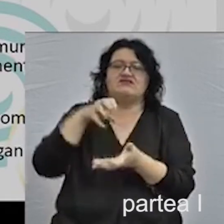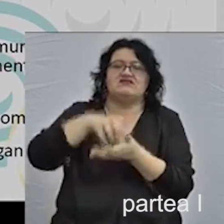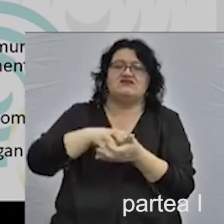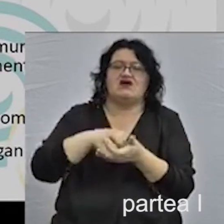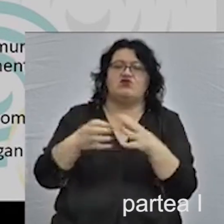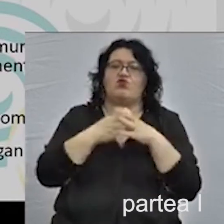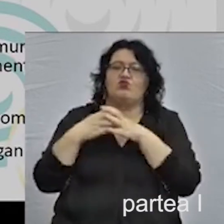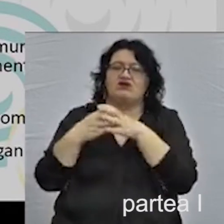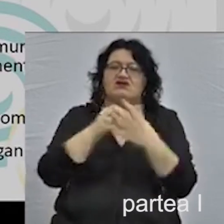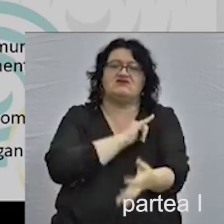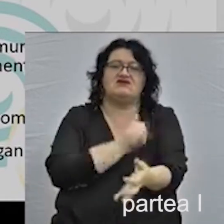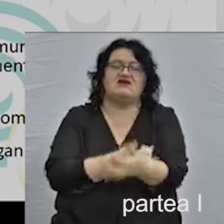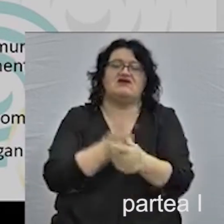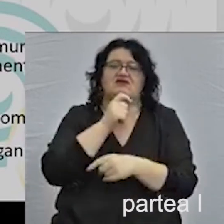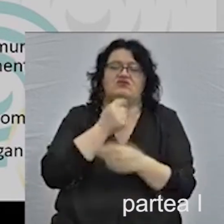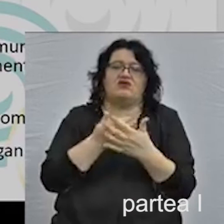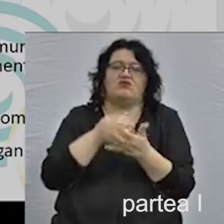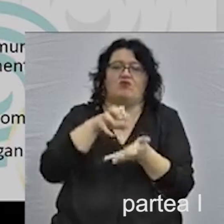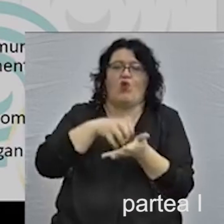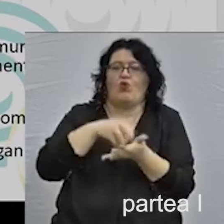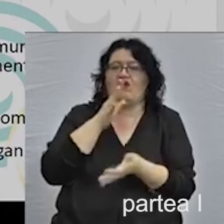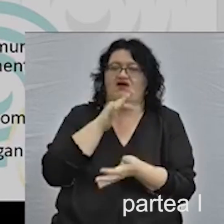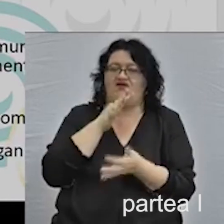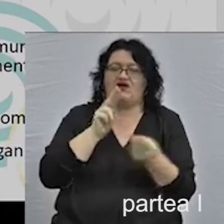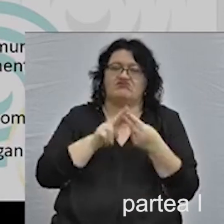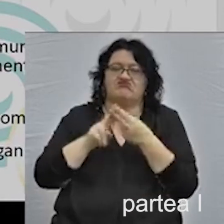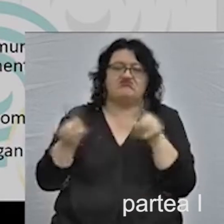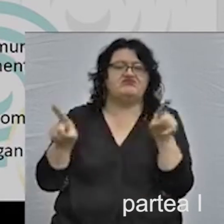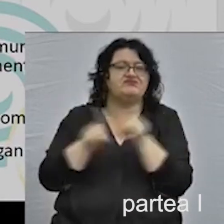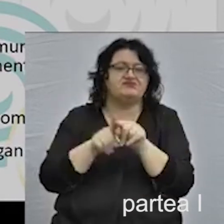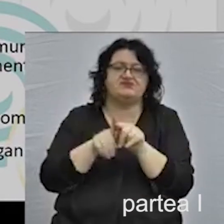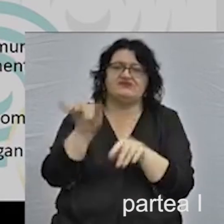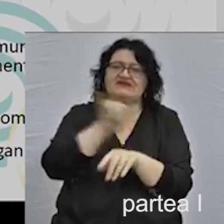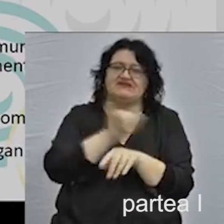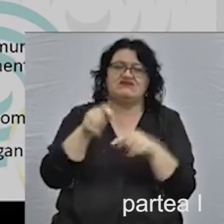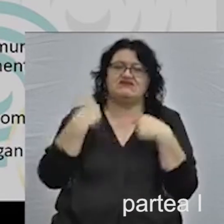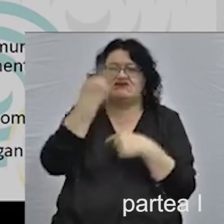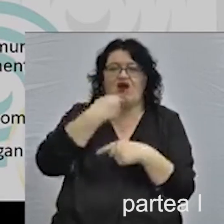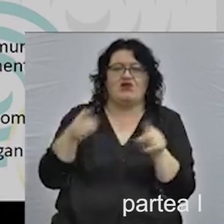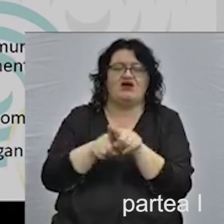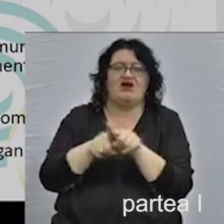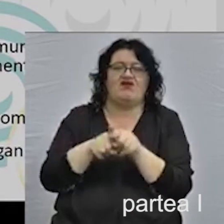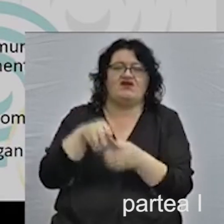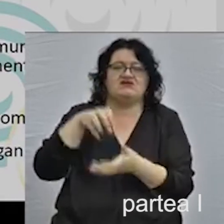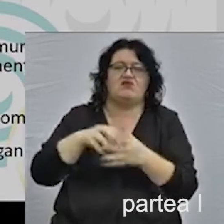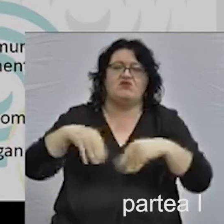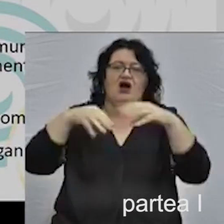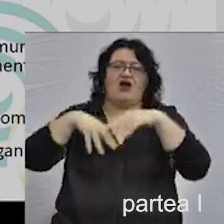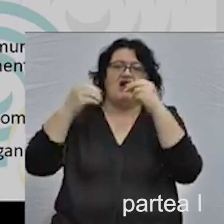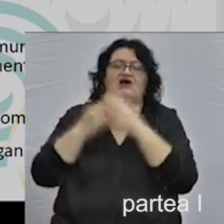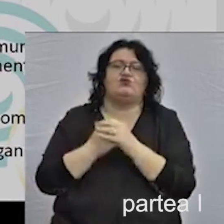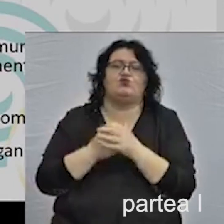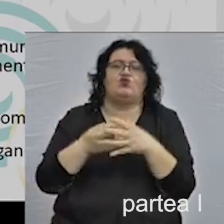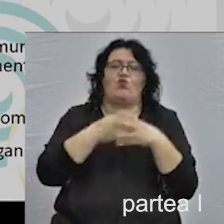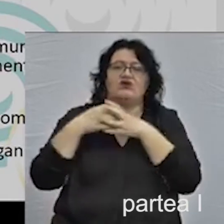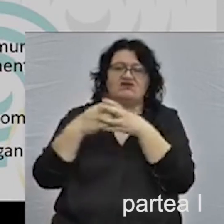evreilor din Seged se aseamănă foarte bine cu Palatul Comunității Evreiești